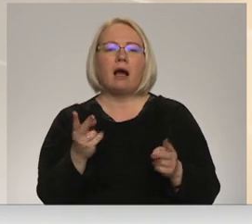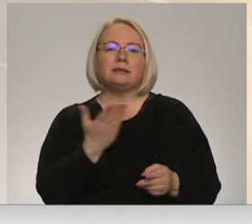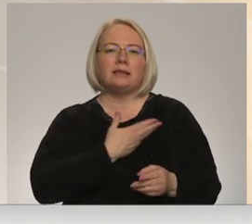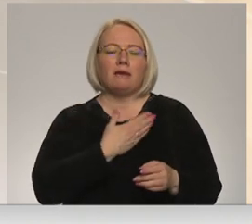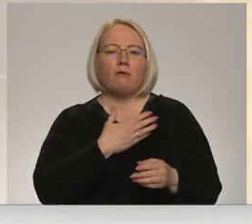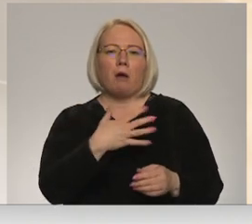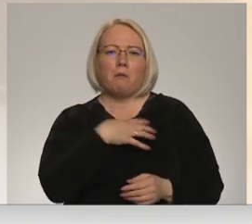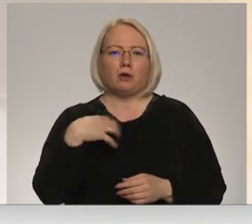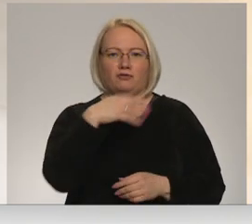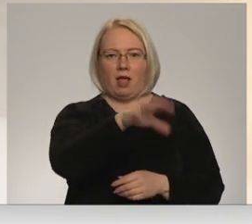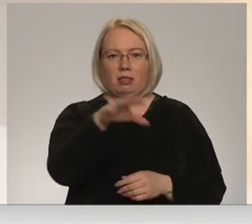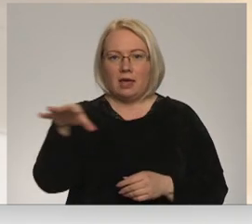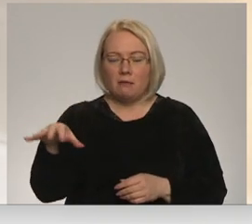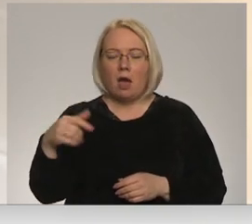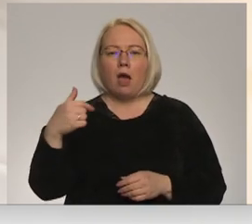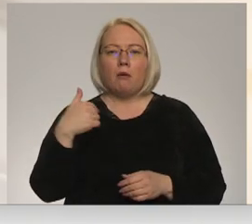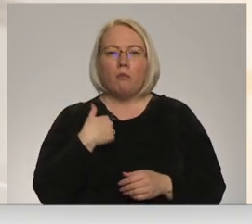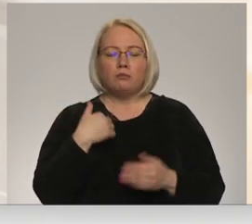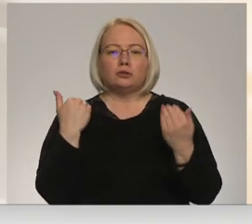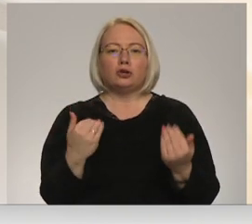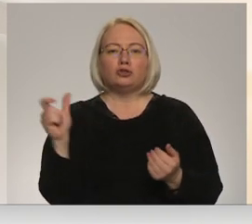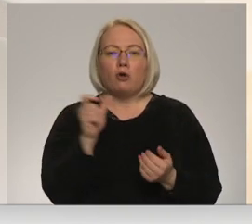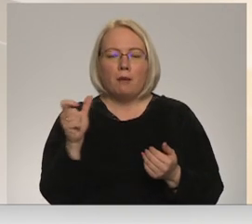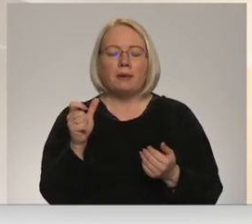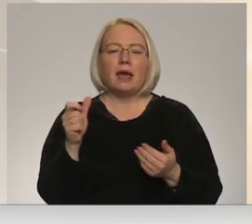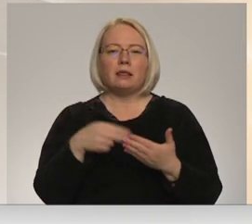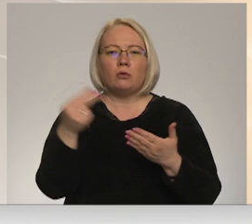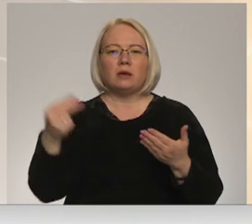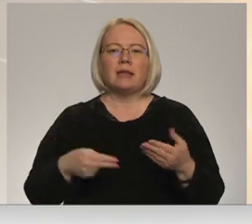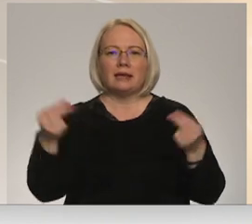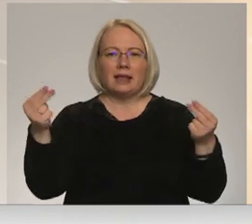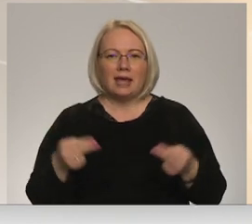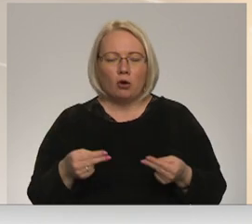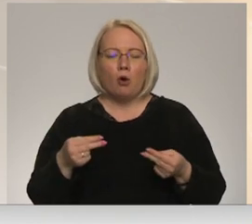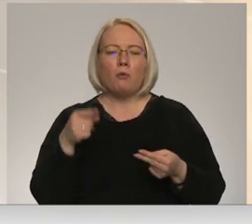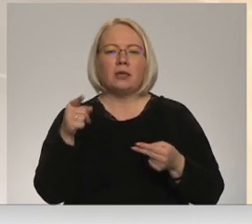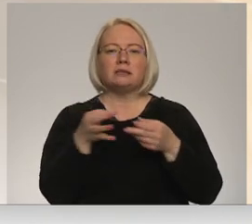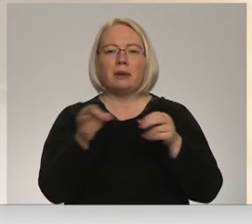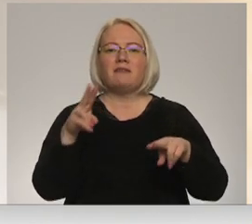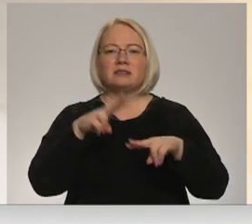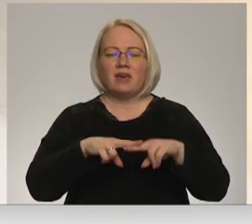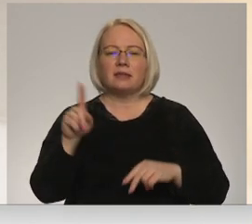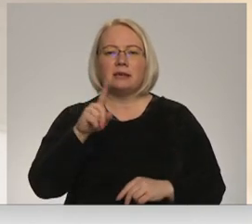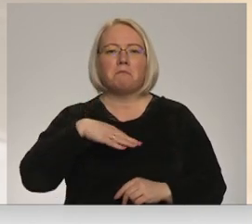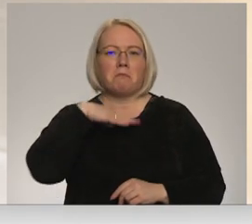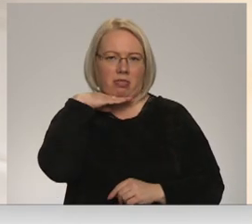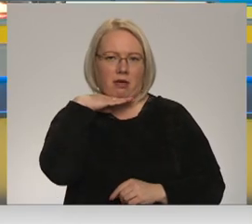Tur šobrīd mums absolūti noslēgtie līgumi un tās brīvās vietas ir pietiekams.